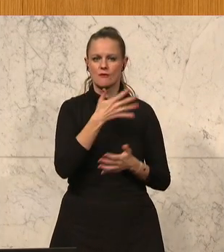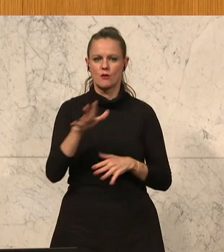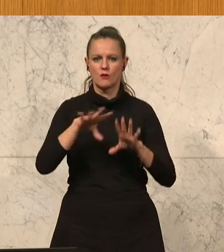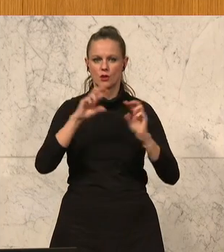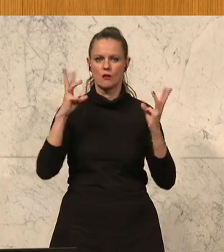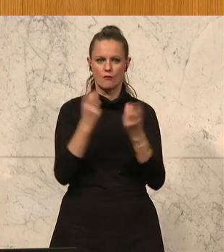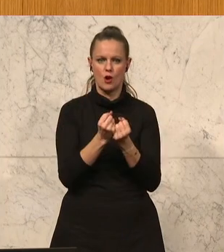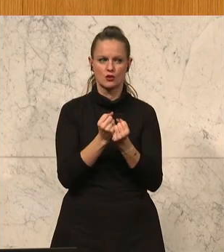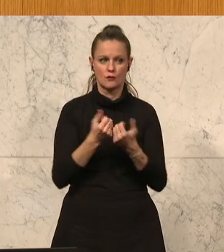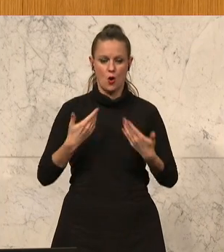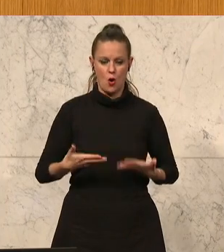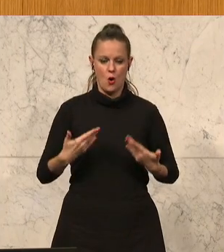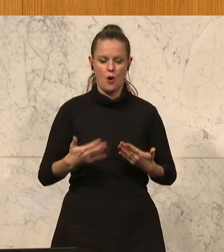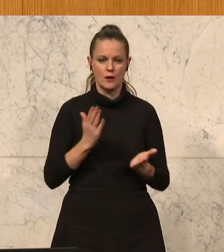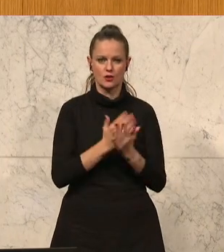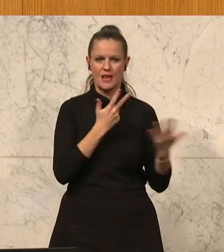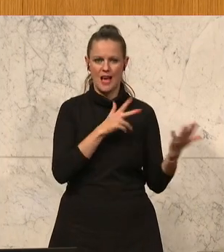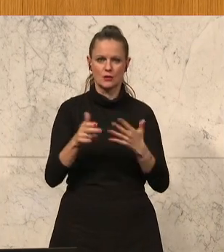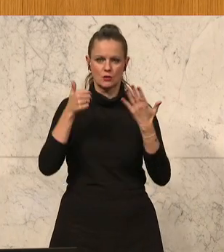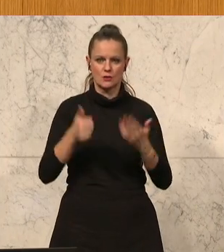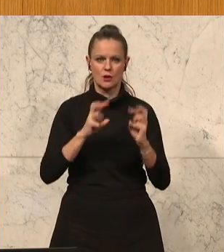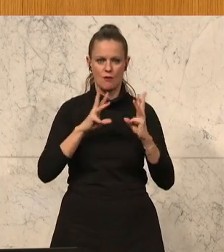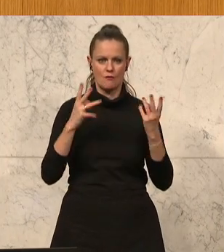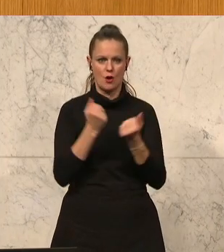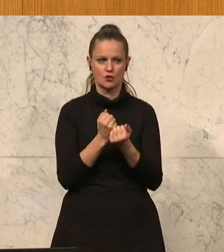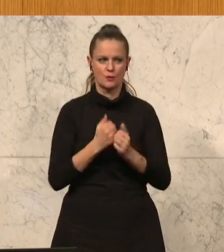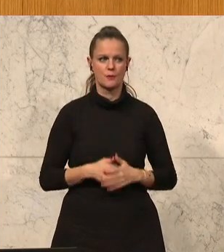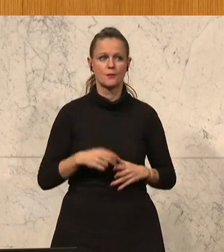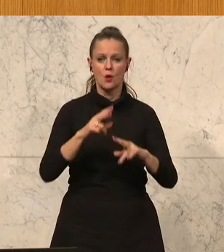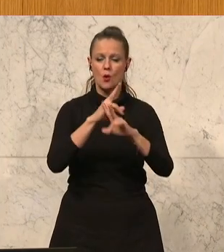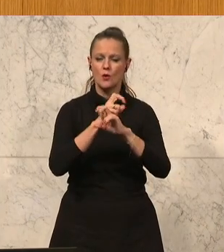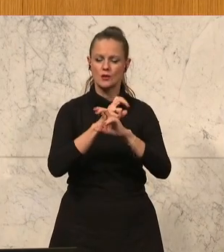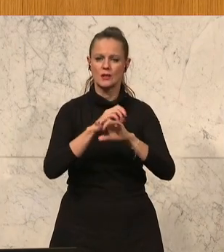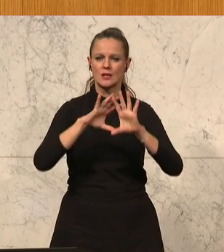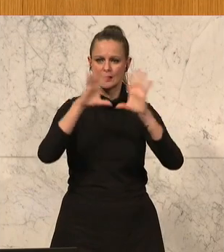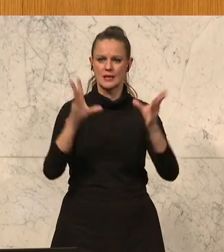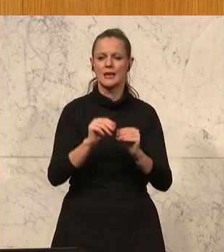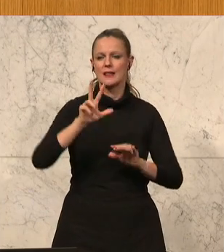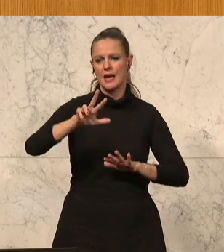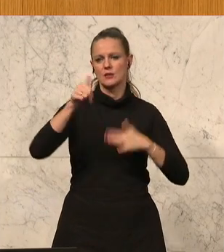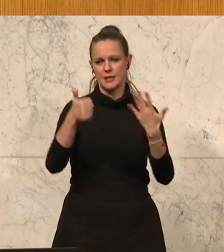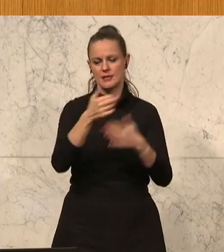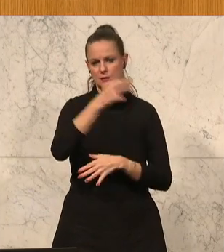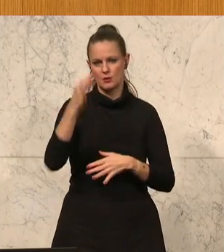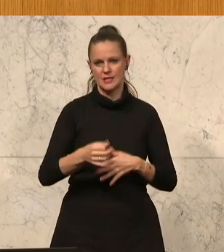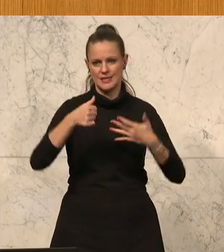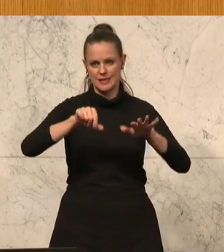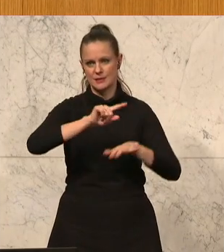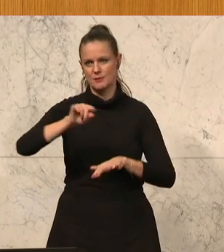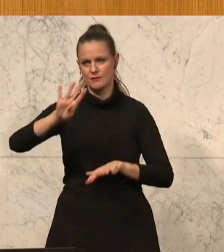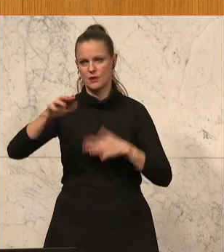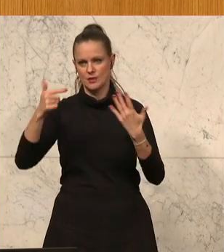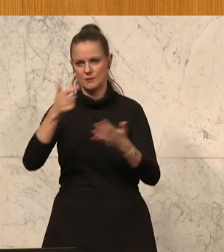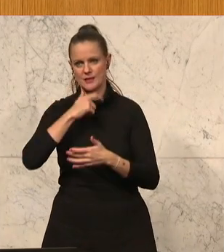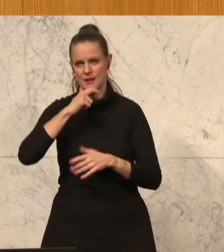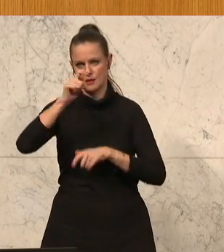und in diesem Jahr bereits 860 Workshops. In Österreich verfügen 63 Prozent der 16- bis 74-jährigen